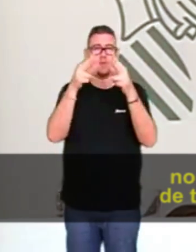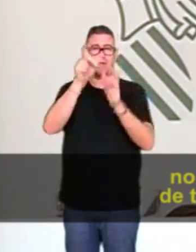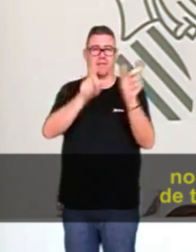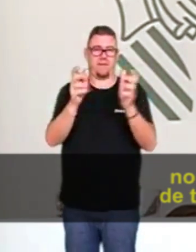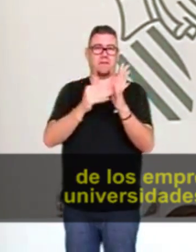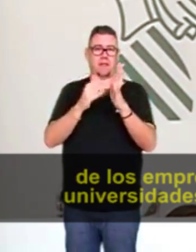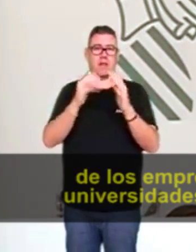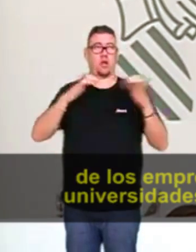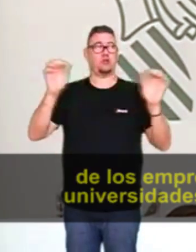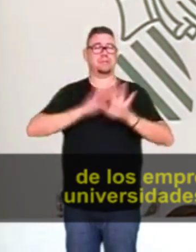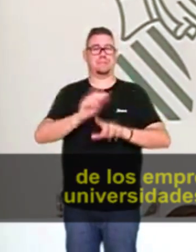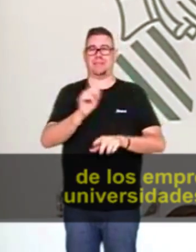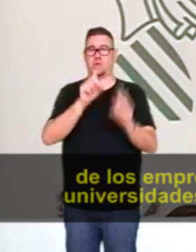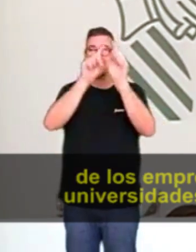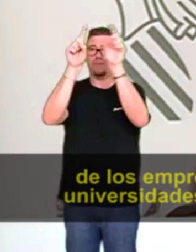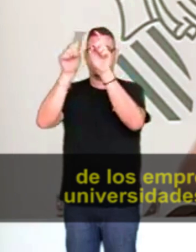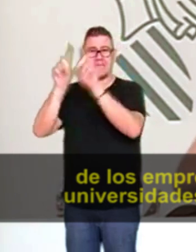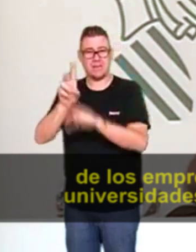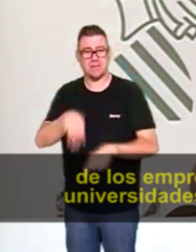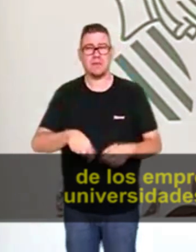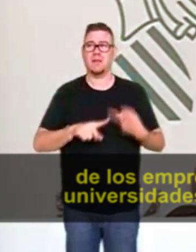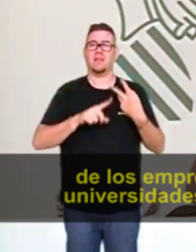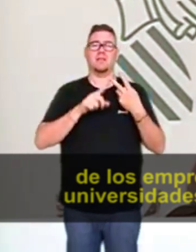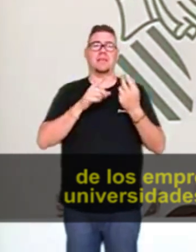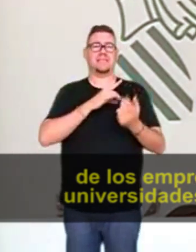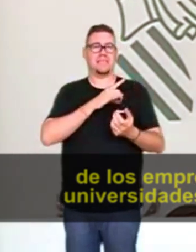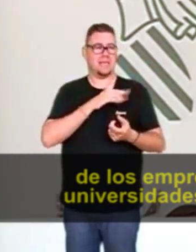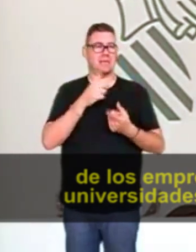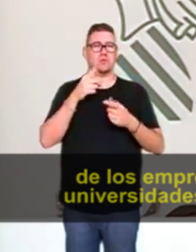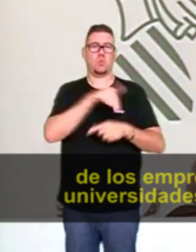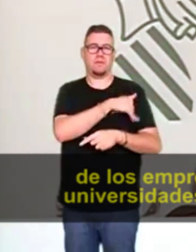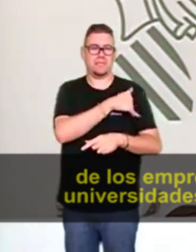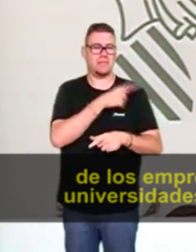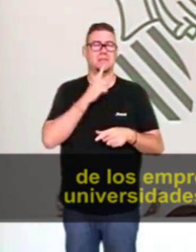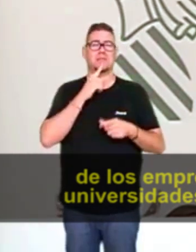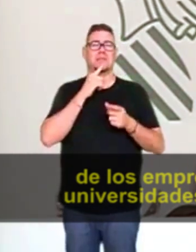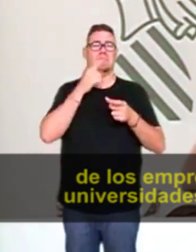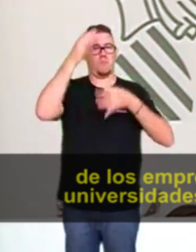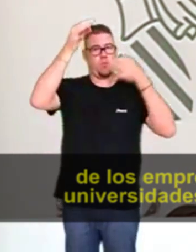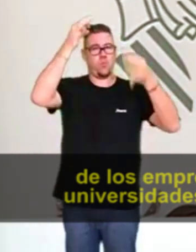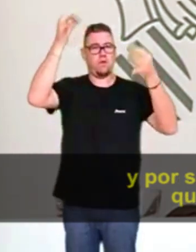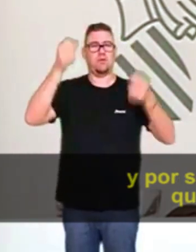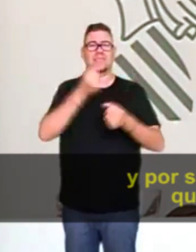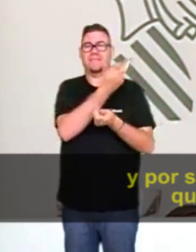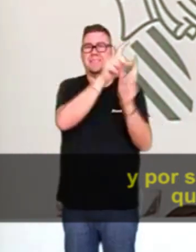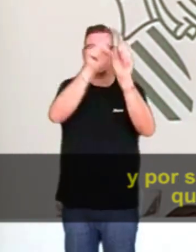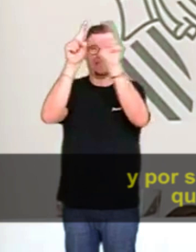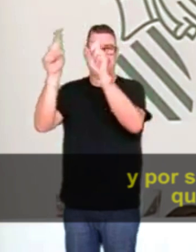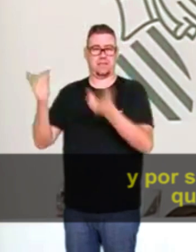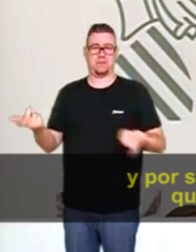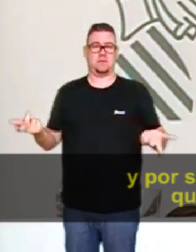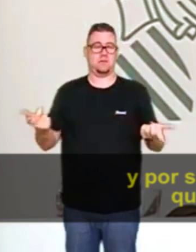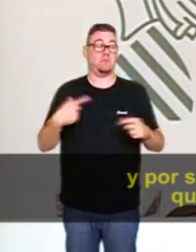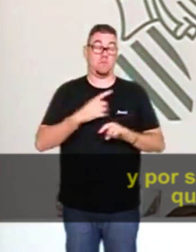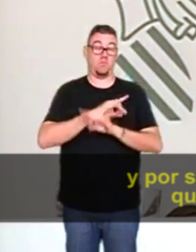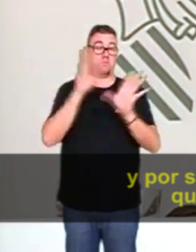valenciana, dels empresaris i empresàries, dels sindicats, de les universitats, dels municipis, de les diferents entitats i,